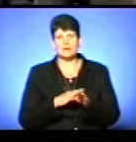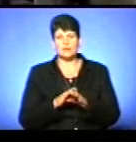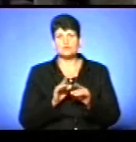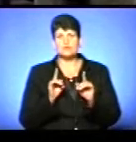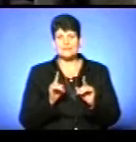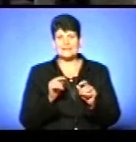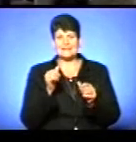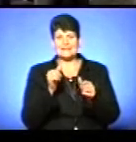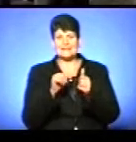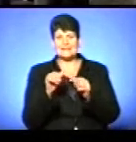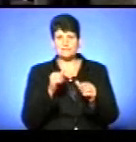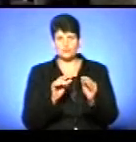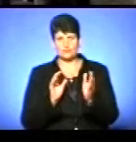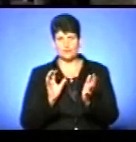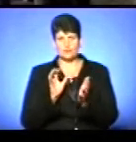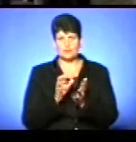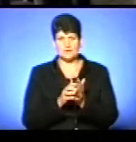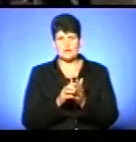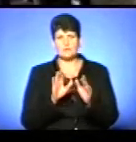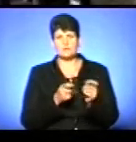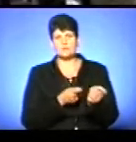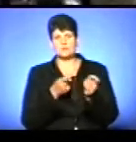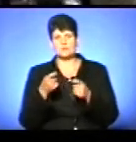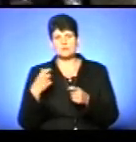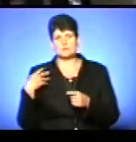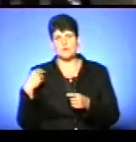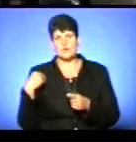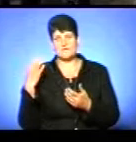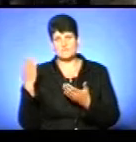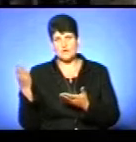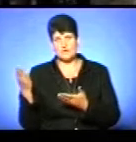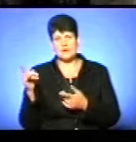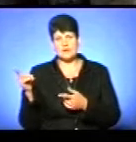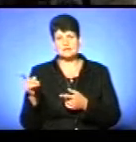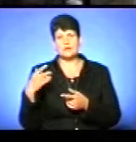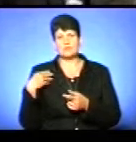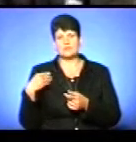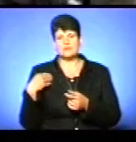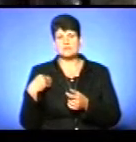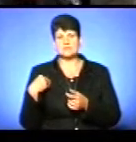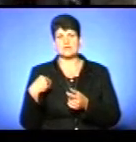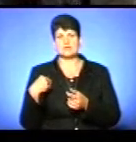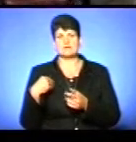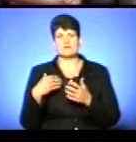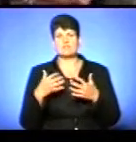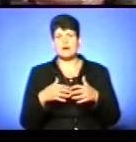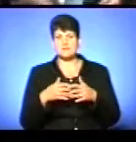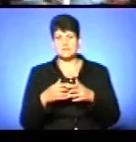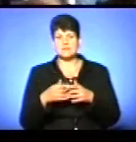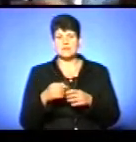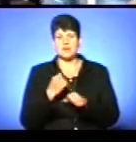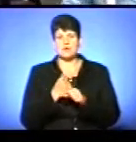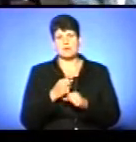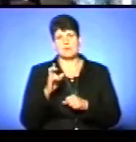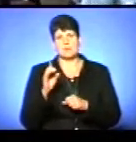гіпсову модель, яку ми перевозимо до Львова, і на львівській фабриці скульптурній її відливають з бронзою.